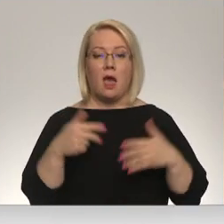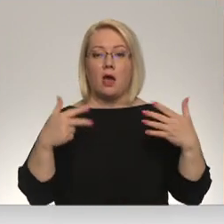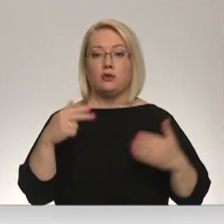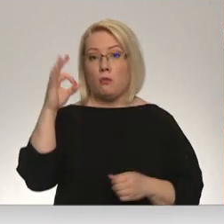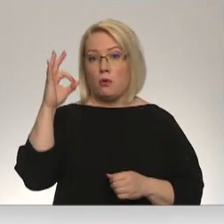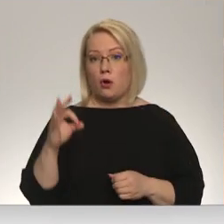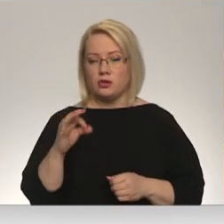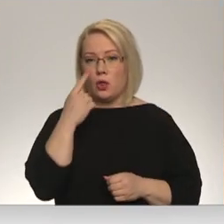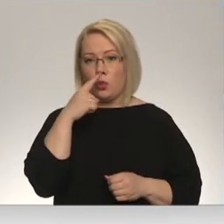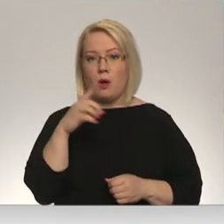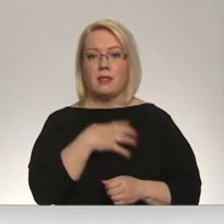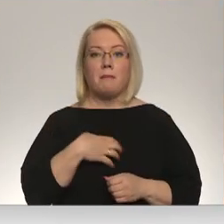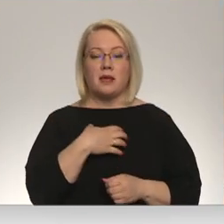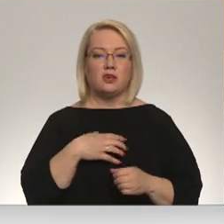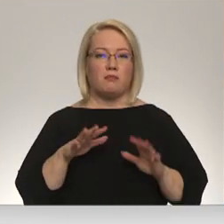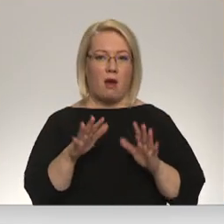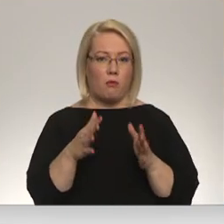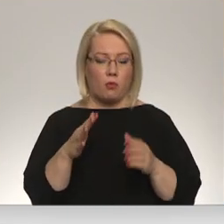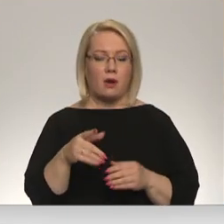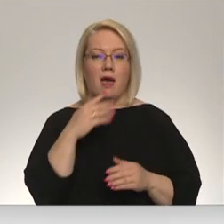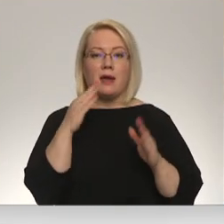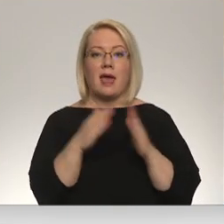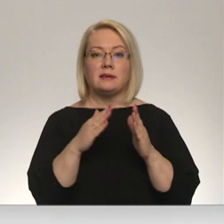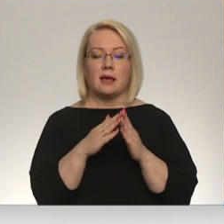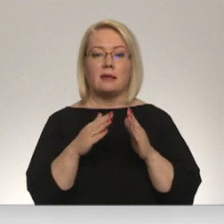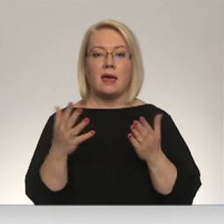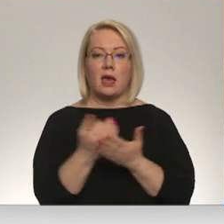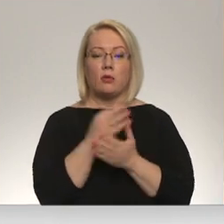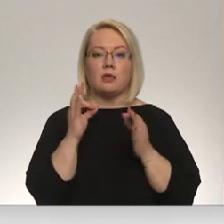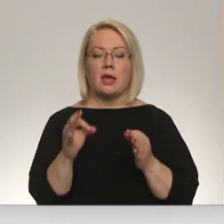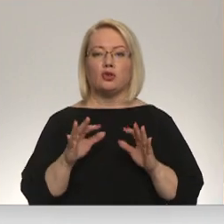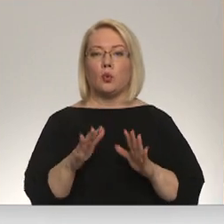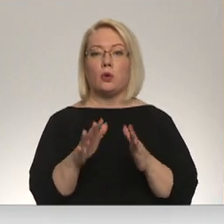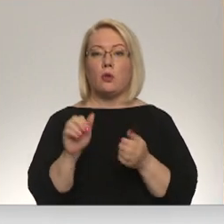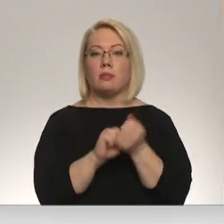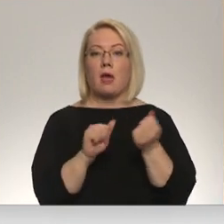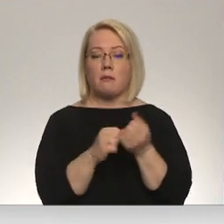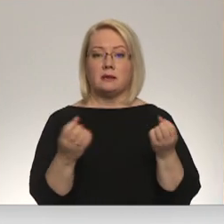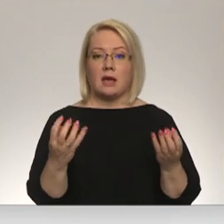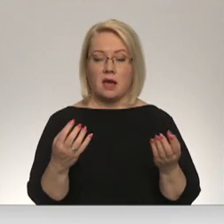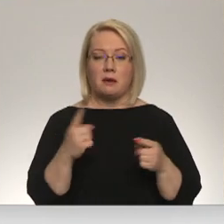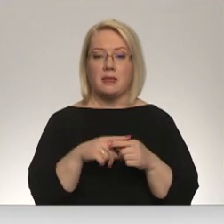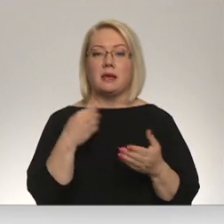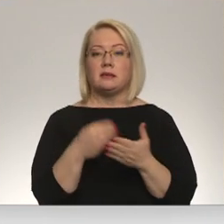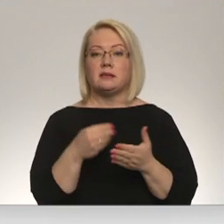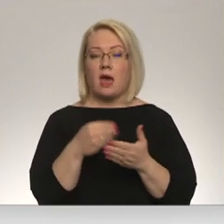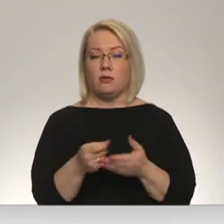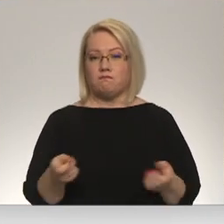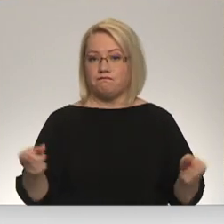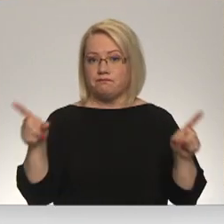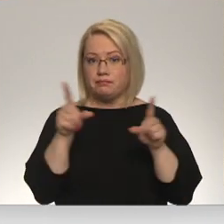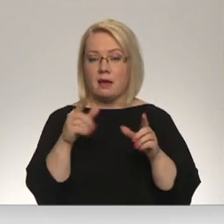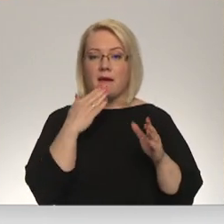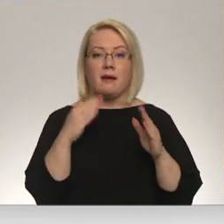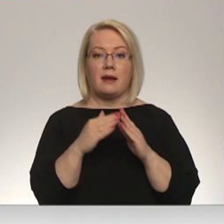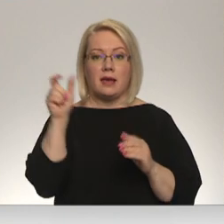no nepieciešamā siltuma rēzeknē iegūst kurinot tieši dabas gāzi. Taču straujo kurināmā cenu kāpumu rēzeknieši